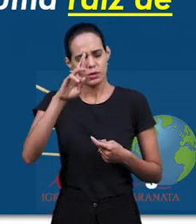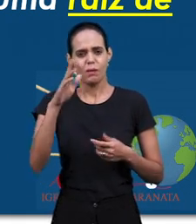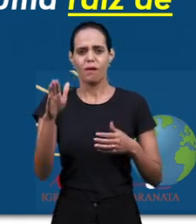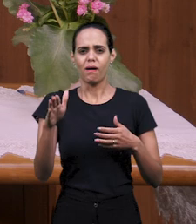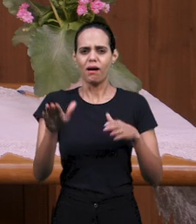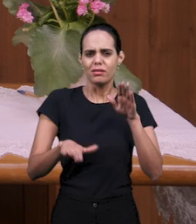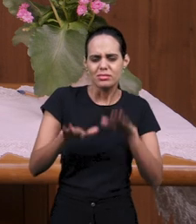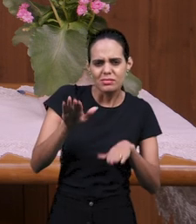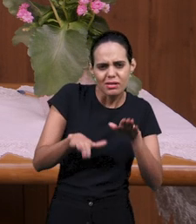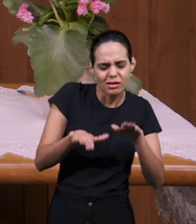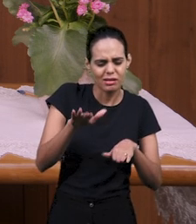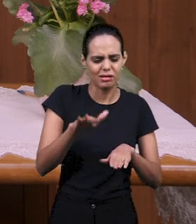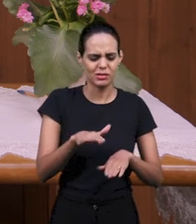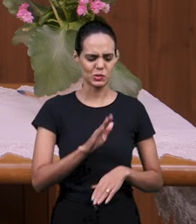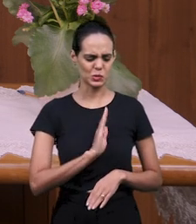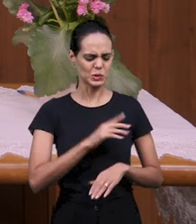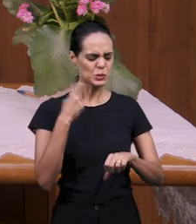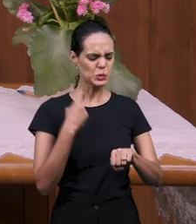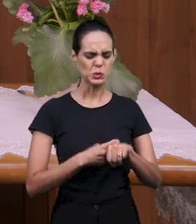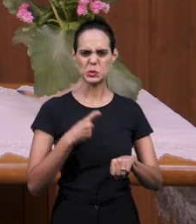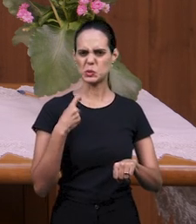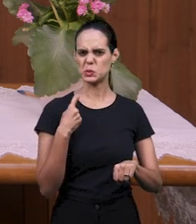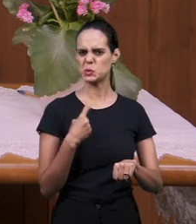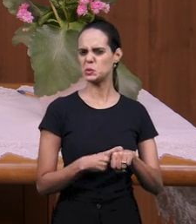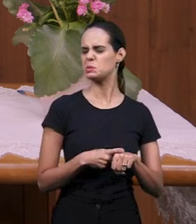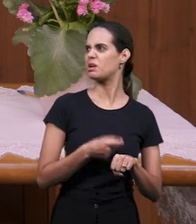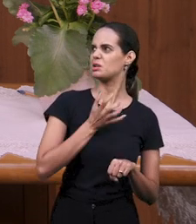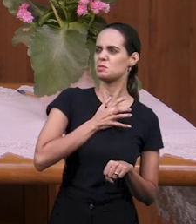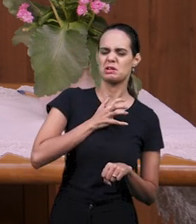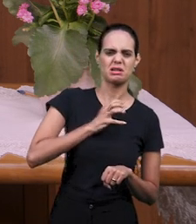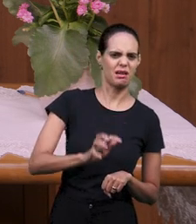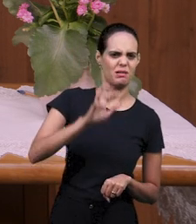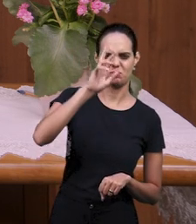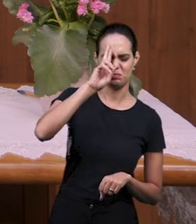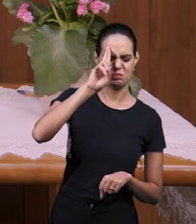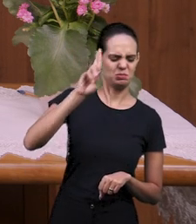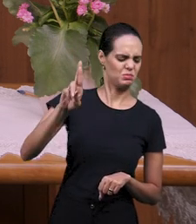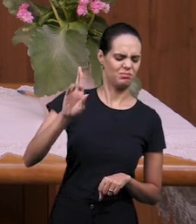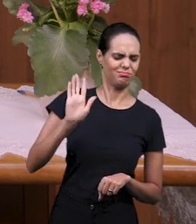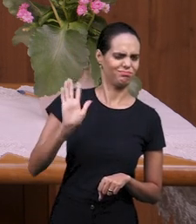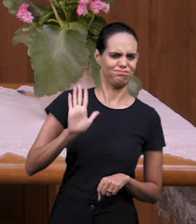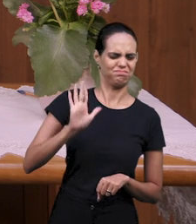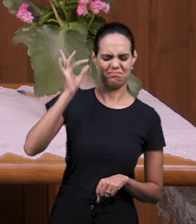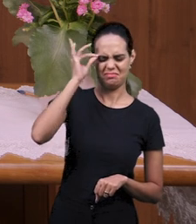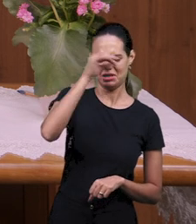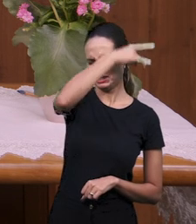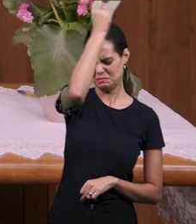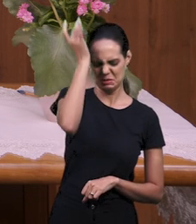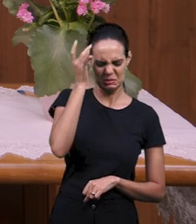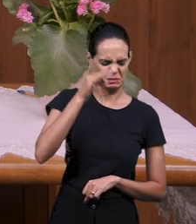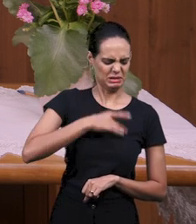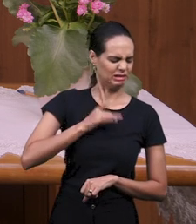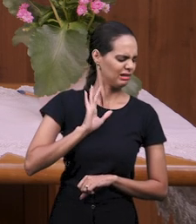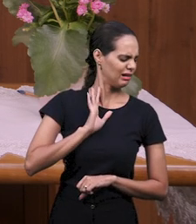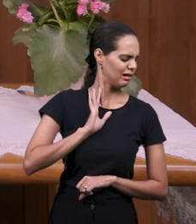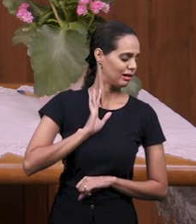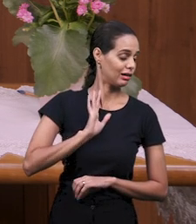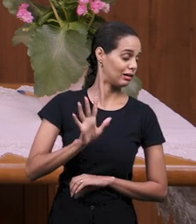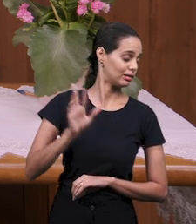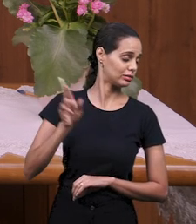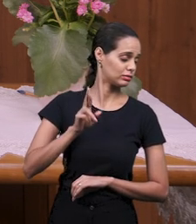человека очень жесткое сердце, не чувствительное голосу Духа Святого, не в состоянии